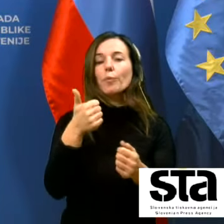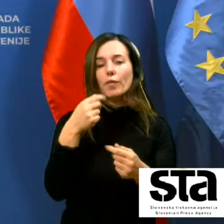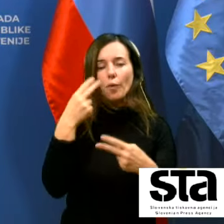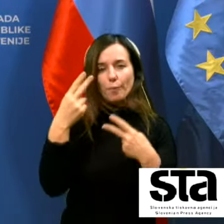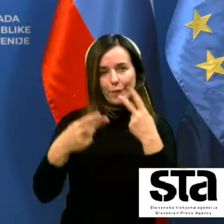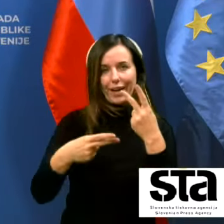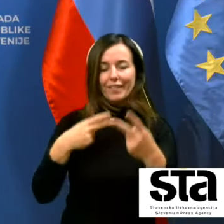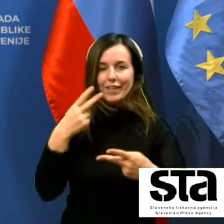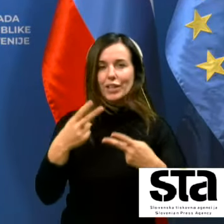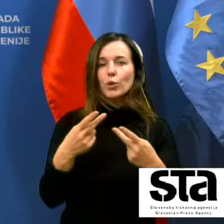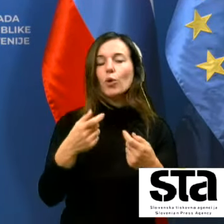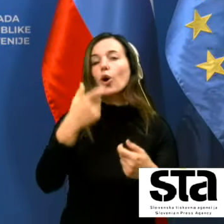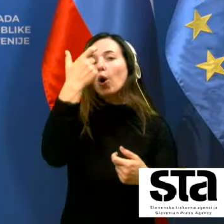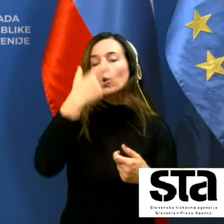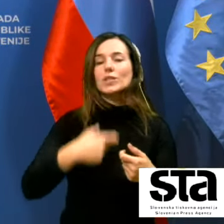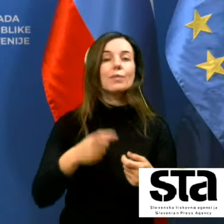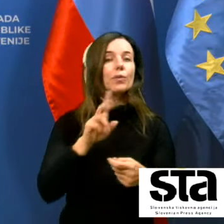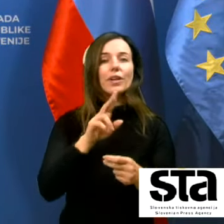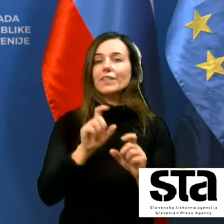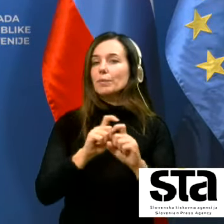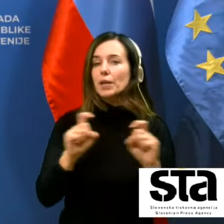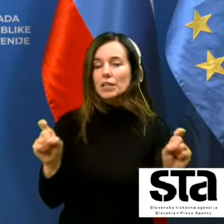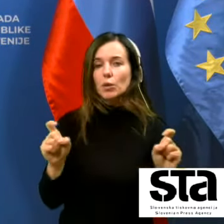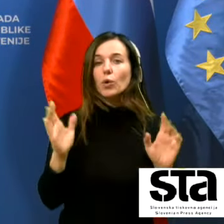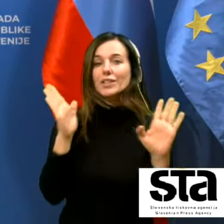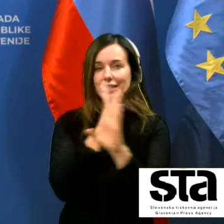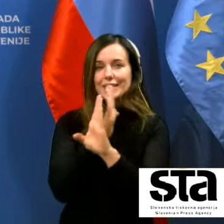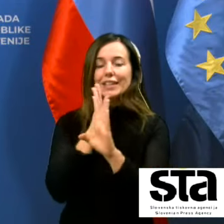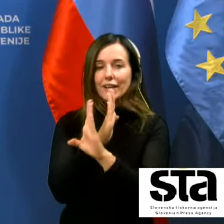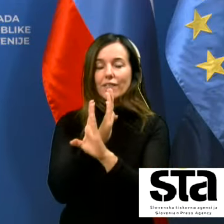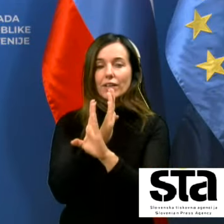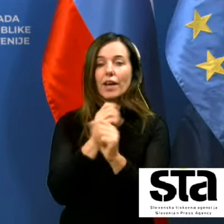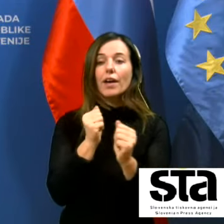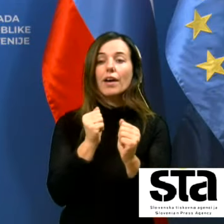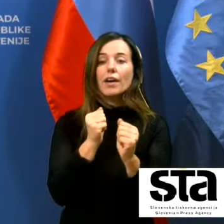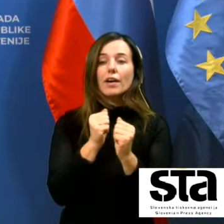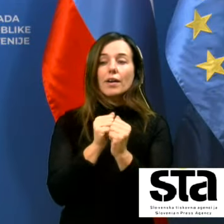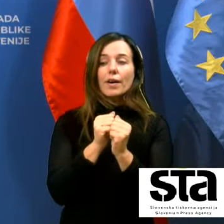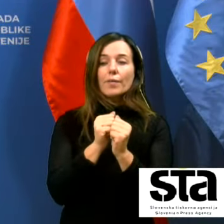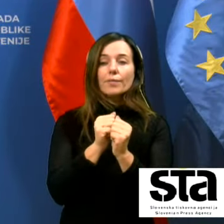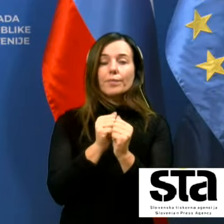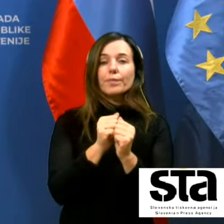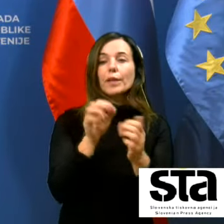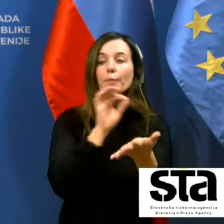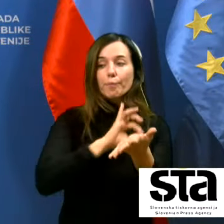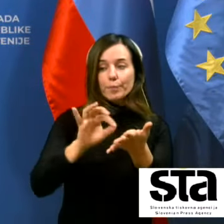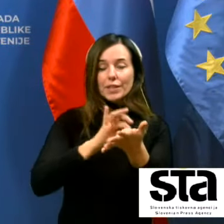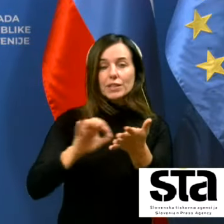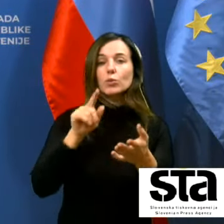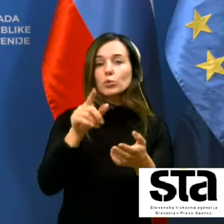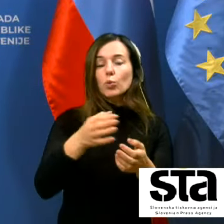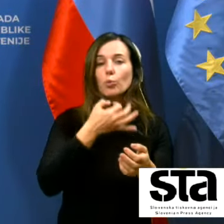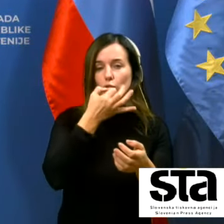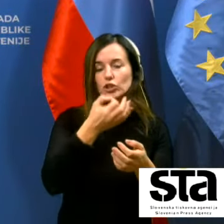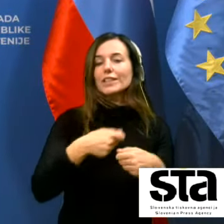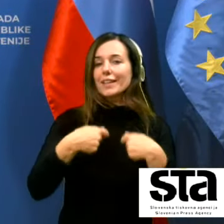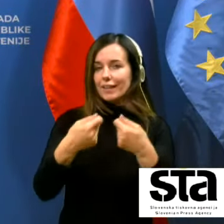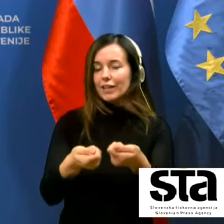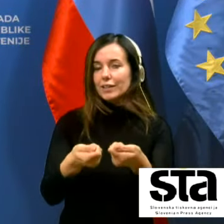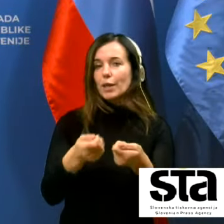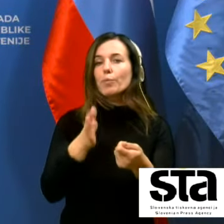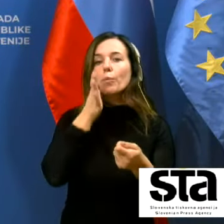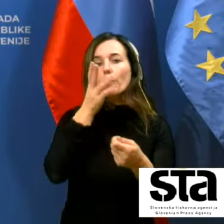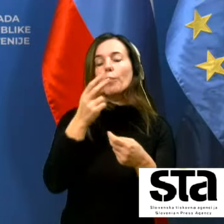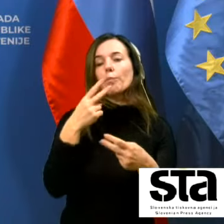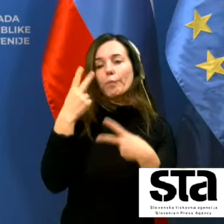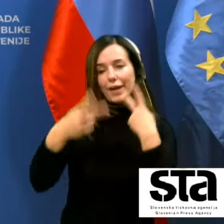sicer osebno ne vidim nekega razloga za skrivalnice ampak dajte pisno to vprašanje pa bom jaz preveril če je